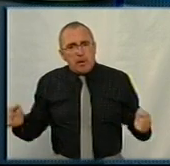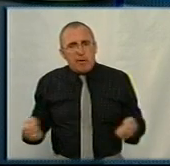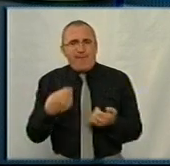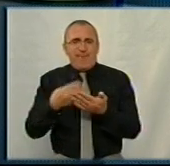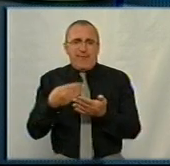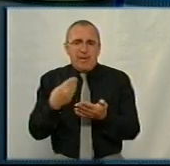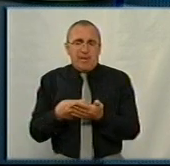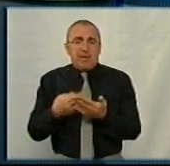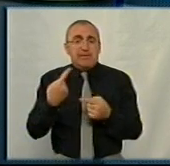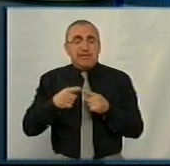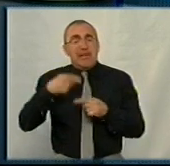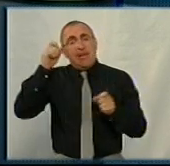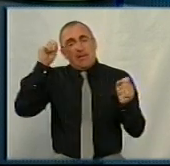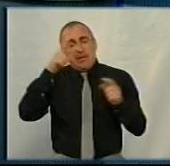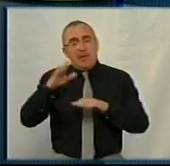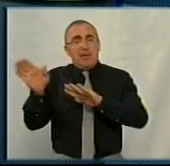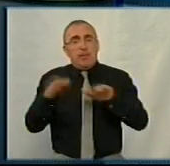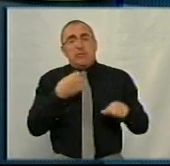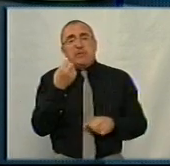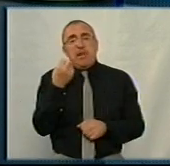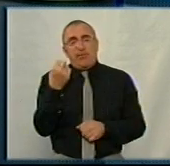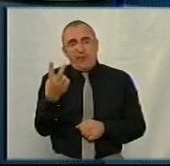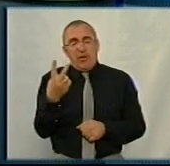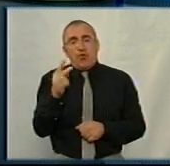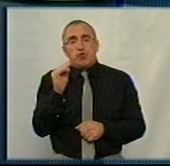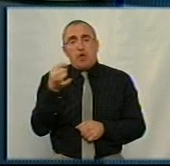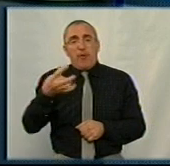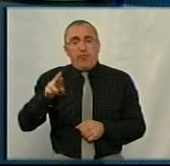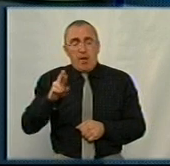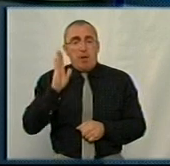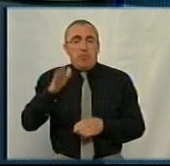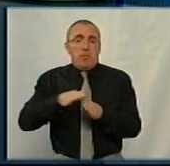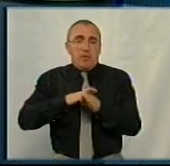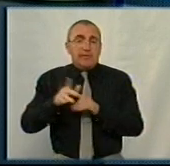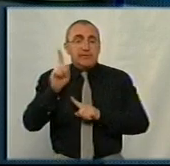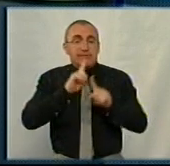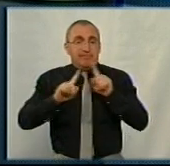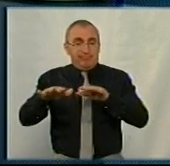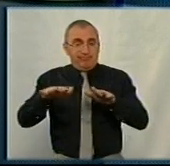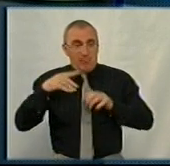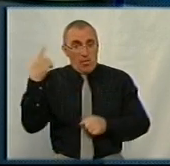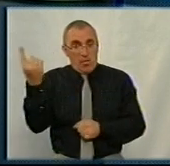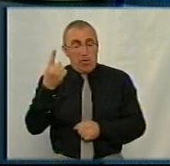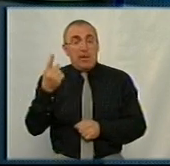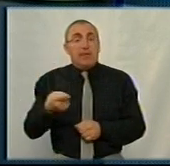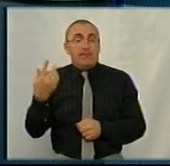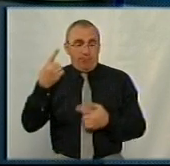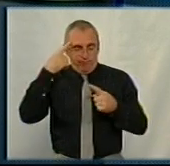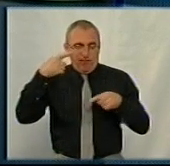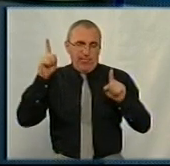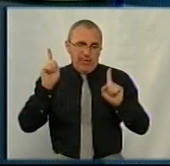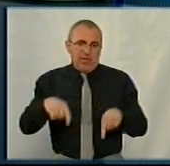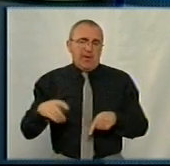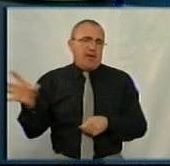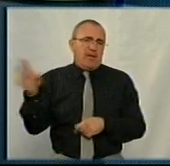фінансово, ми про це вже дізнаємось після 12 червня, коли відбудеться сесія обласної ради і там вже стануть відомі